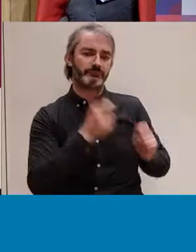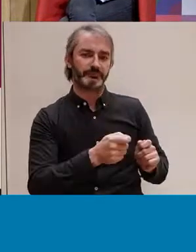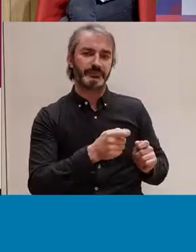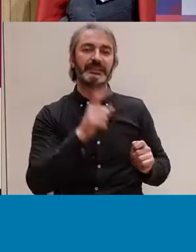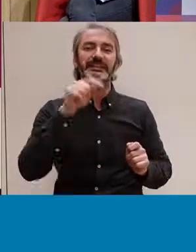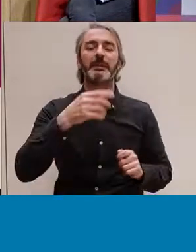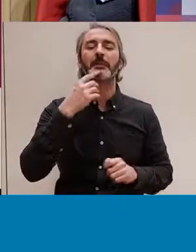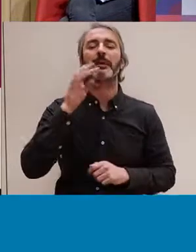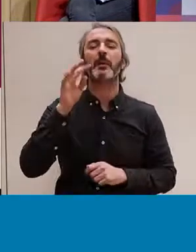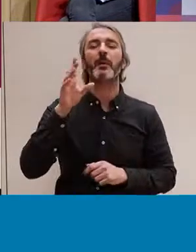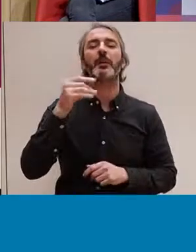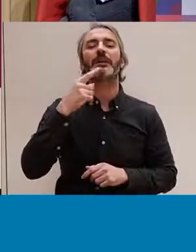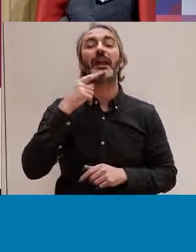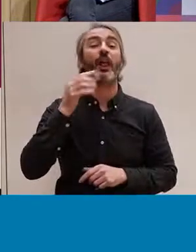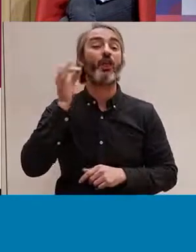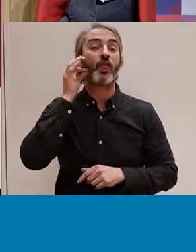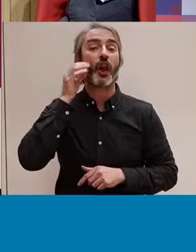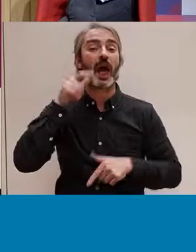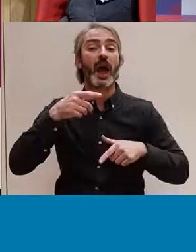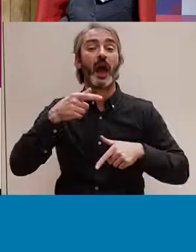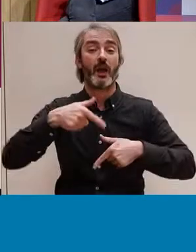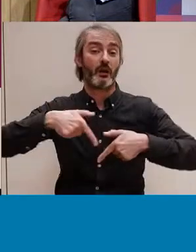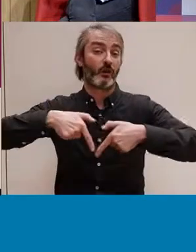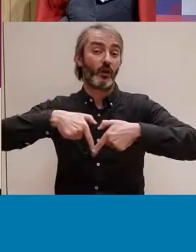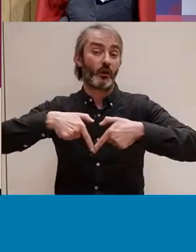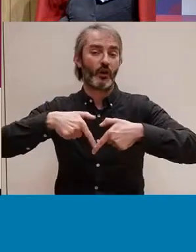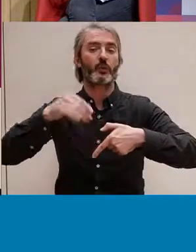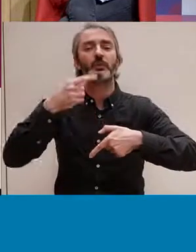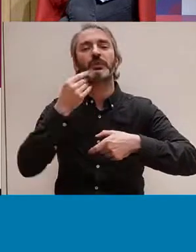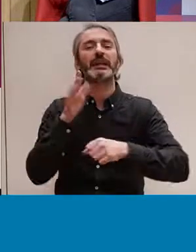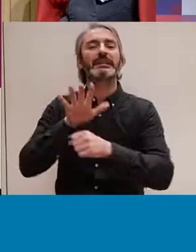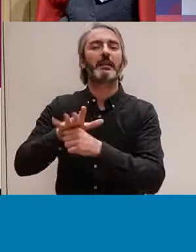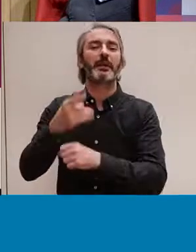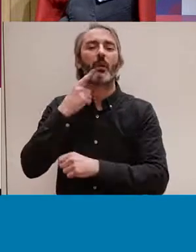vulves també com que aquesta part del cos continua molt estigmatitzada.